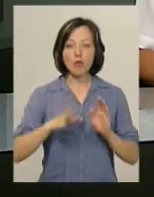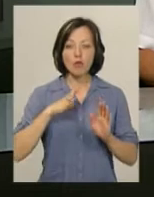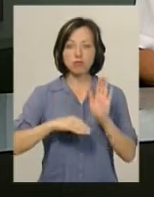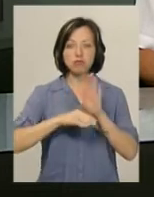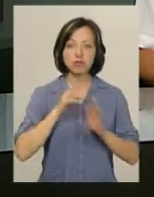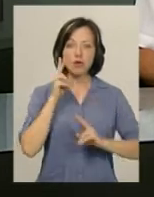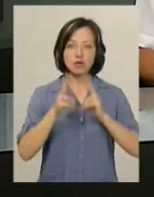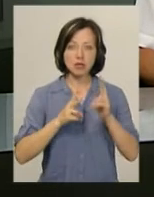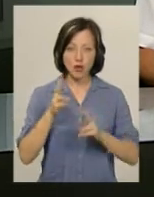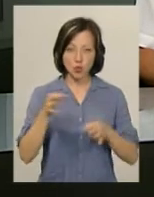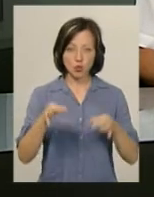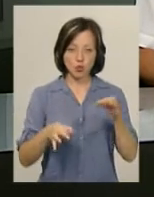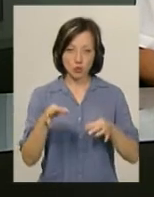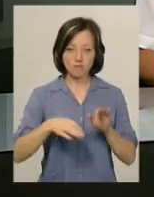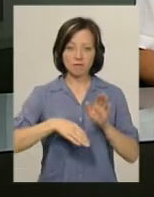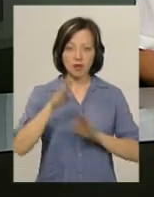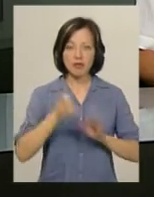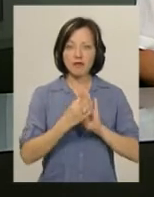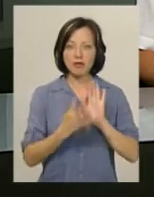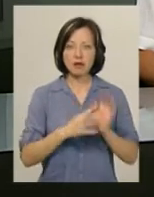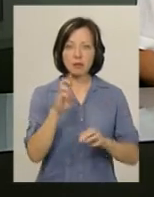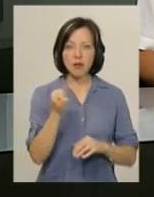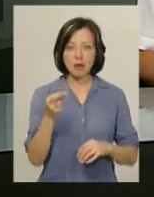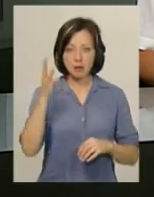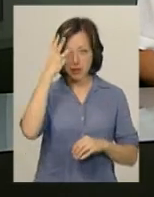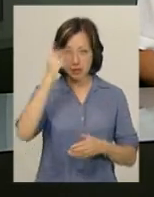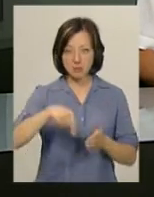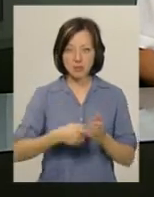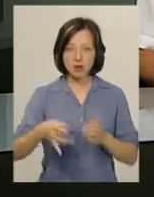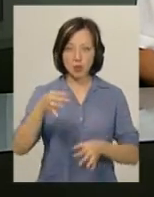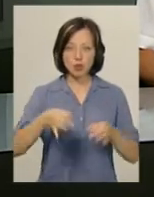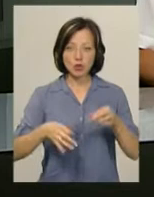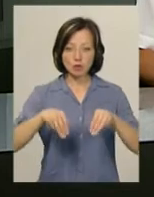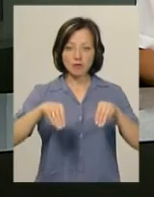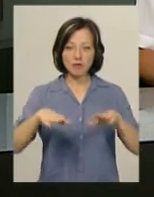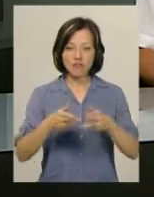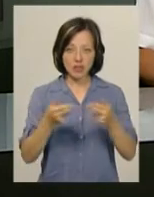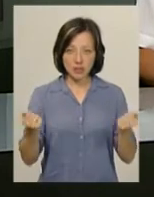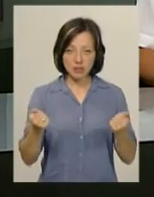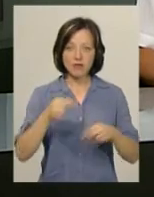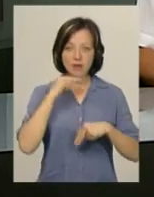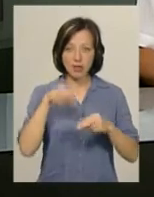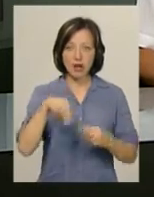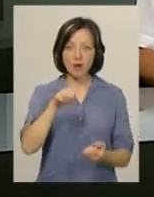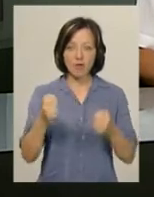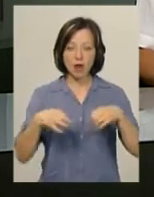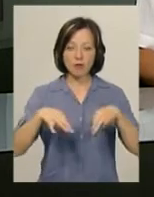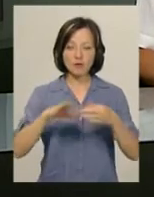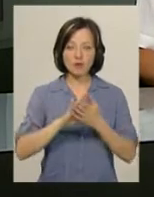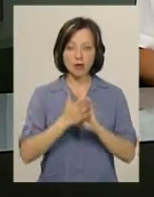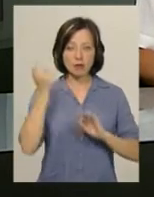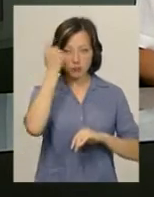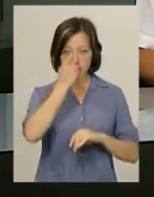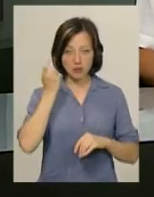постанову суду першої інстанції. 19 березня Хмельницький міськрайонний суд визнав його винним в керуванні автомобілем в стані